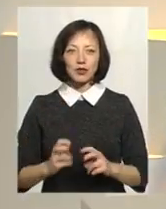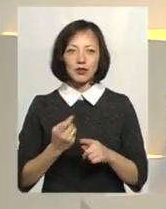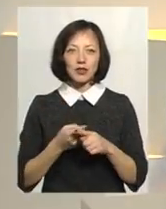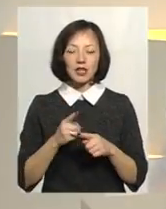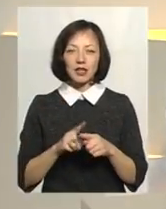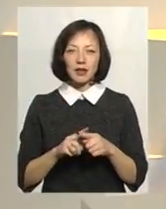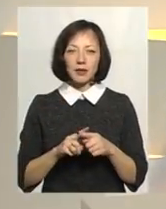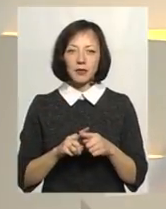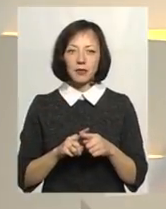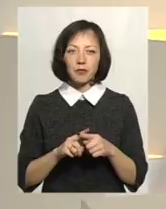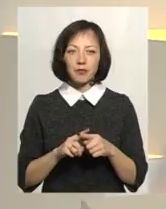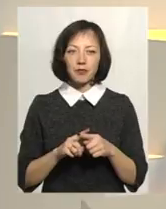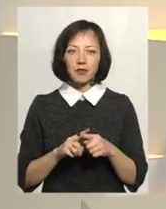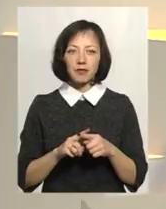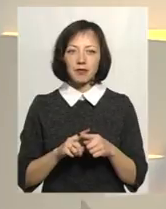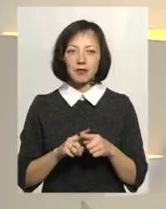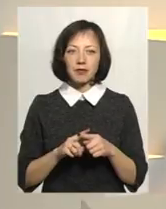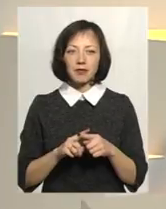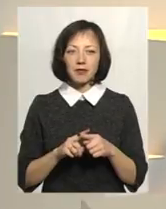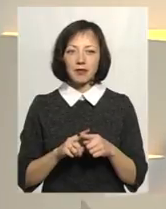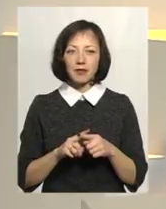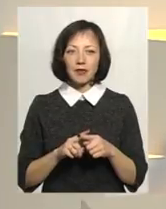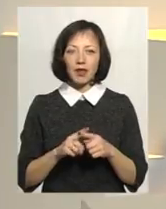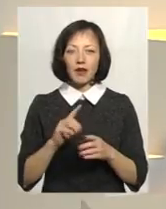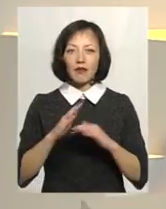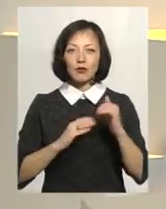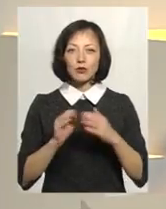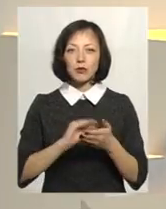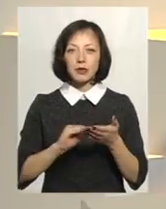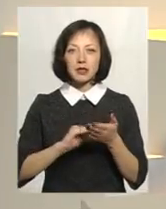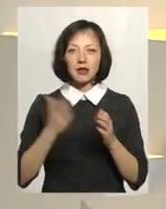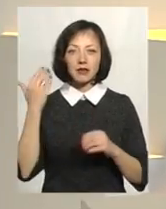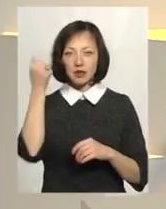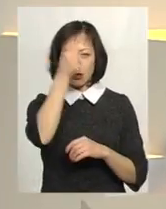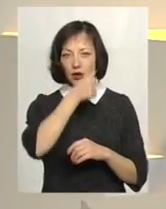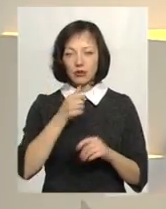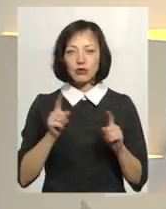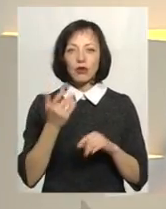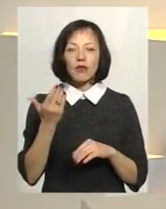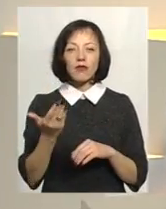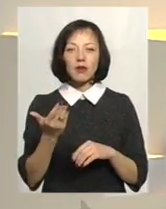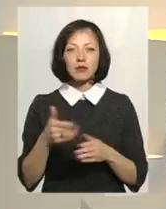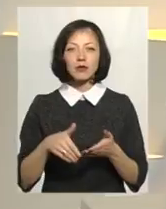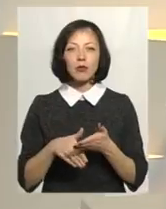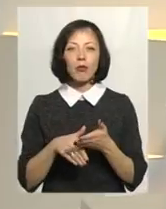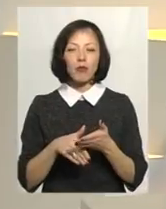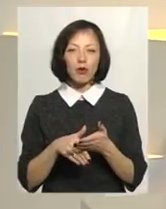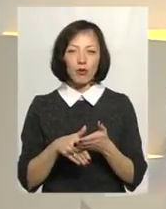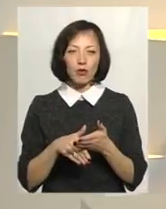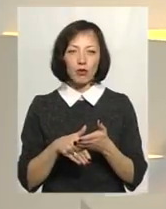папірці, які вручну писалися в тих роках, що вам стало в допомозі?